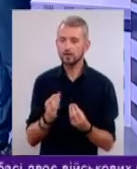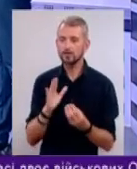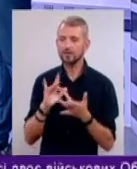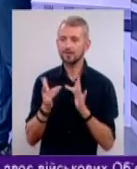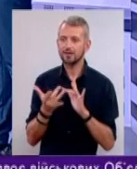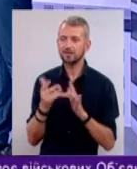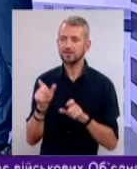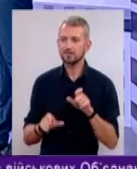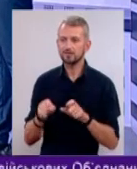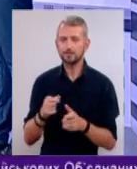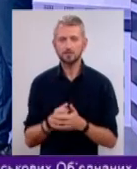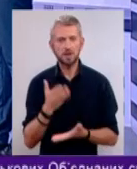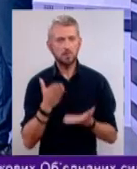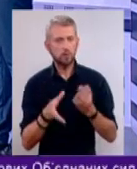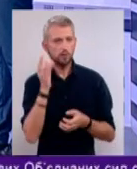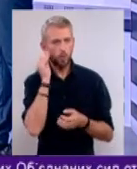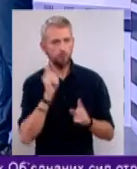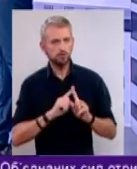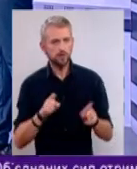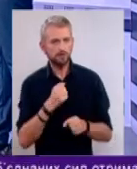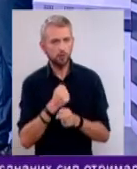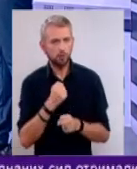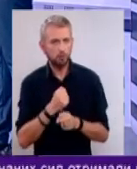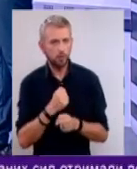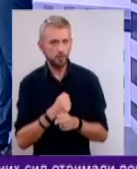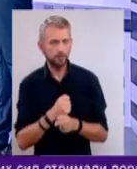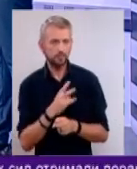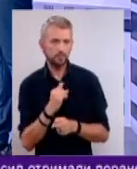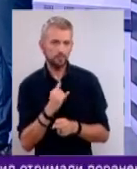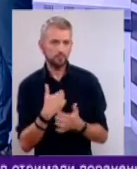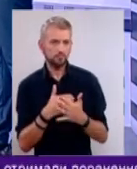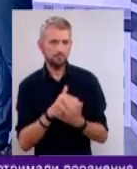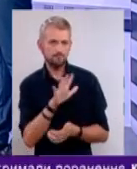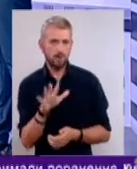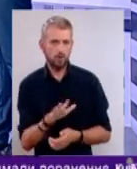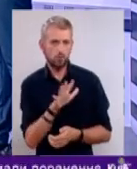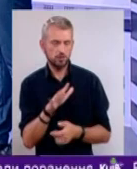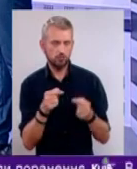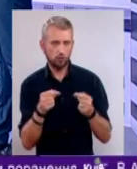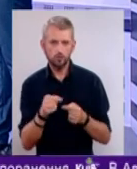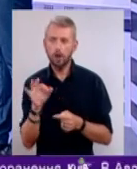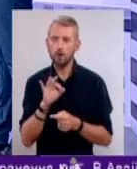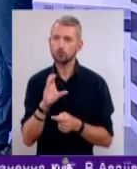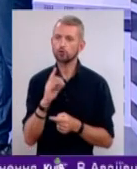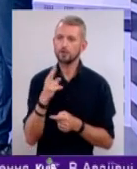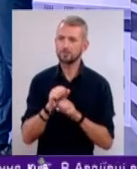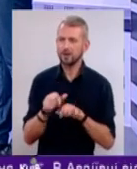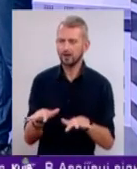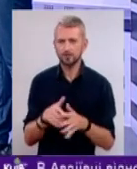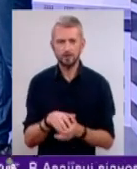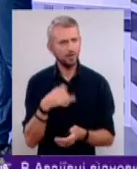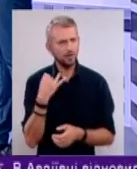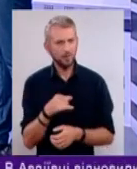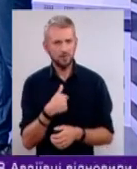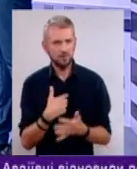інтернеті? Скільки проводиш? Ну, мабуть, враховуючись специфіку роботи, ну, годин п'ять точно. Щодо соціальних мереж? Ой, та це, мені